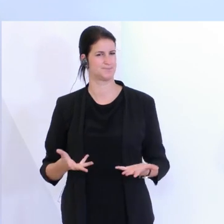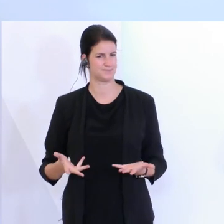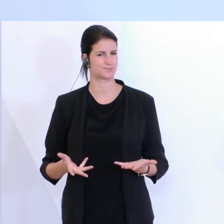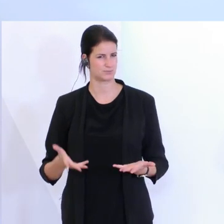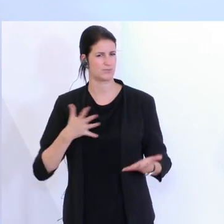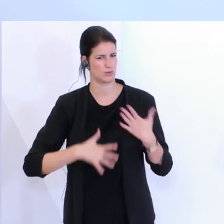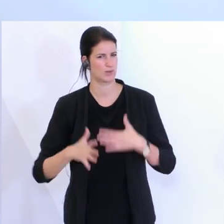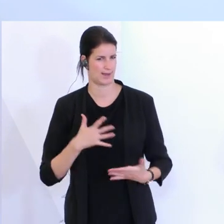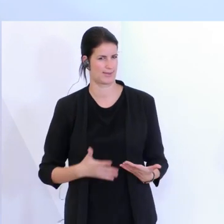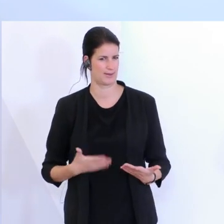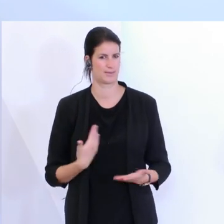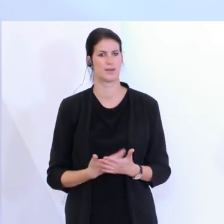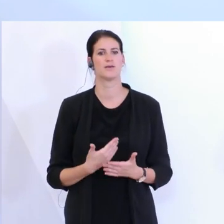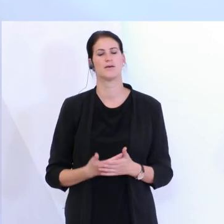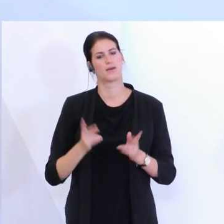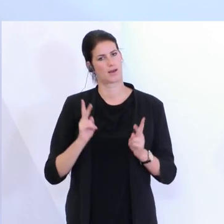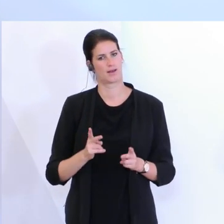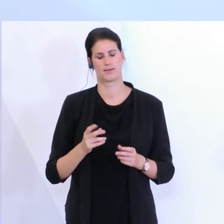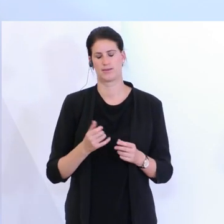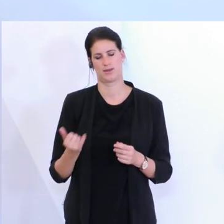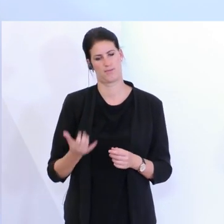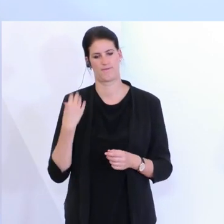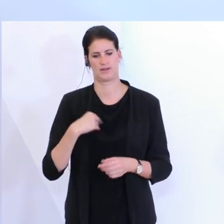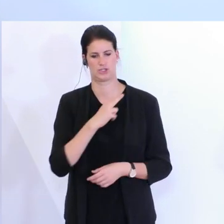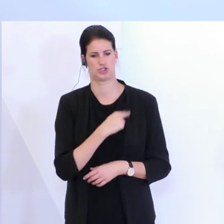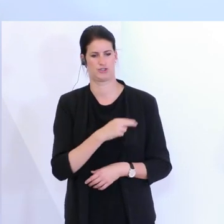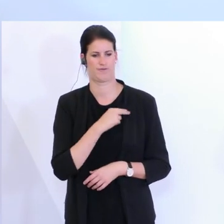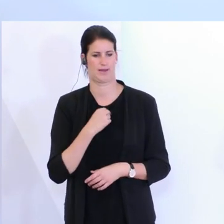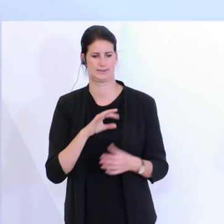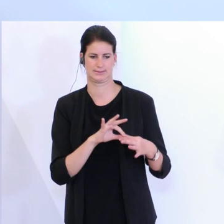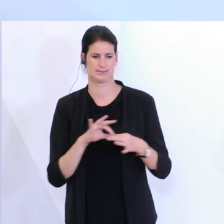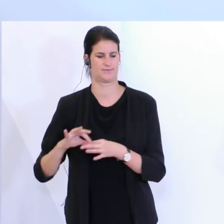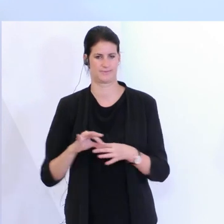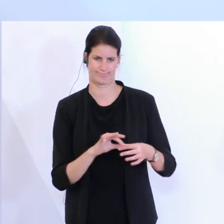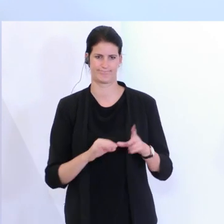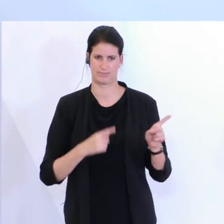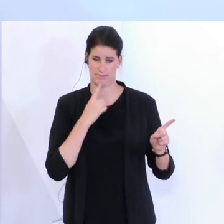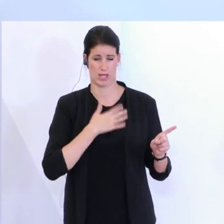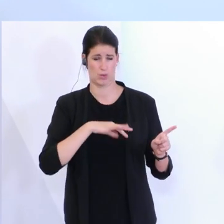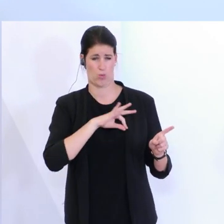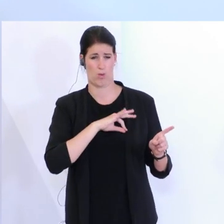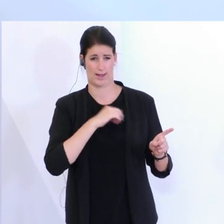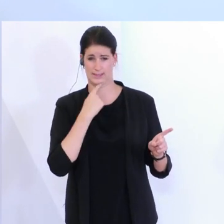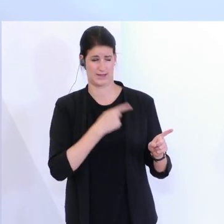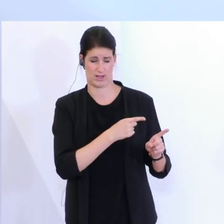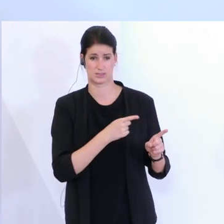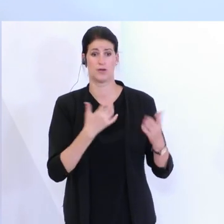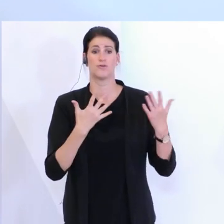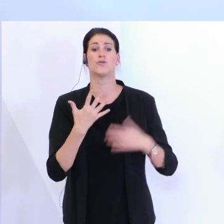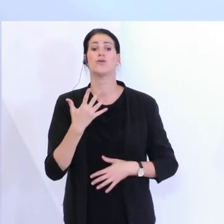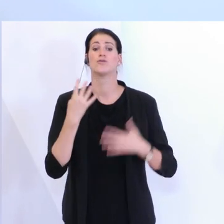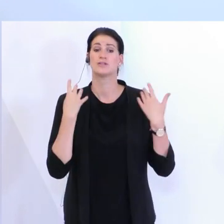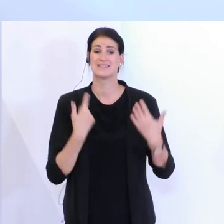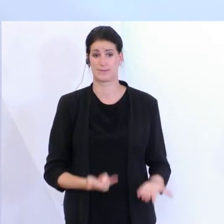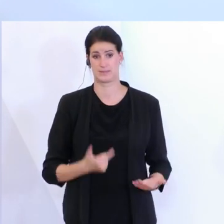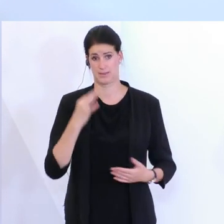bringt und ich kann ihn nur immer wieder auf die Schweiz verweisen an meinen Kollegen, den ich angerufen habe, mein Obmannkollege, der gesagt hat, 75 Prozent der Listen und